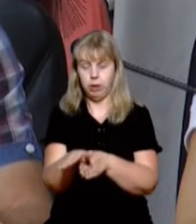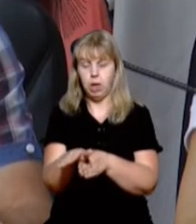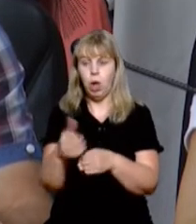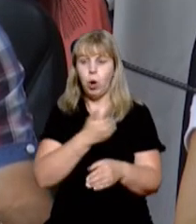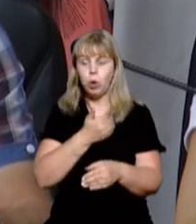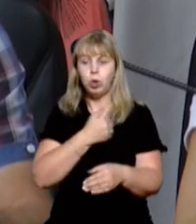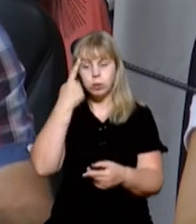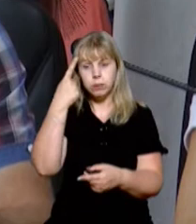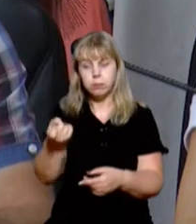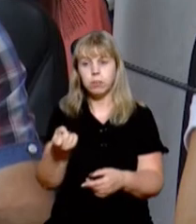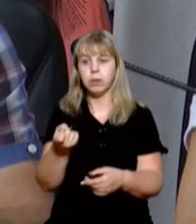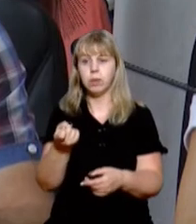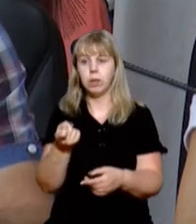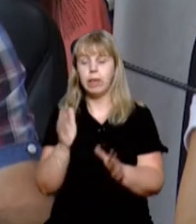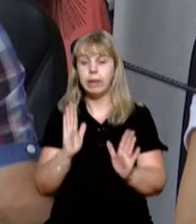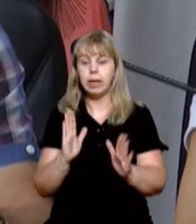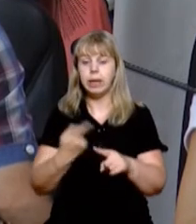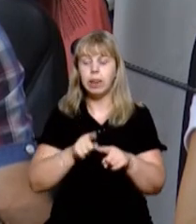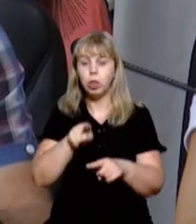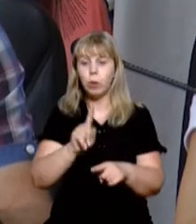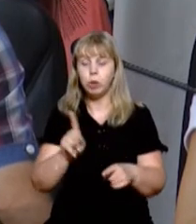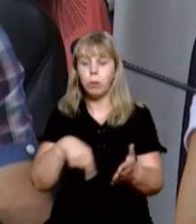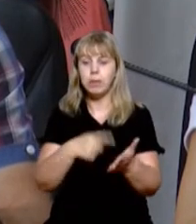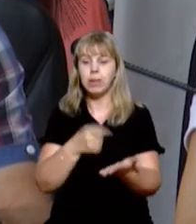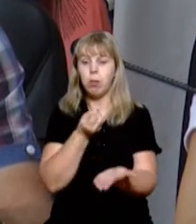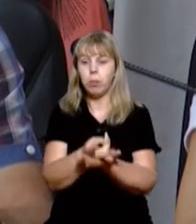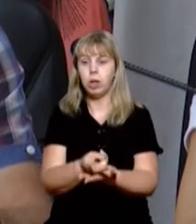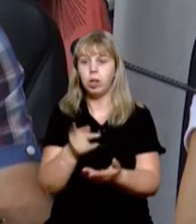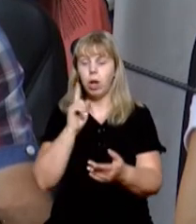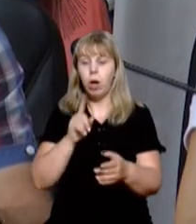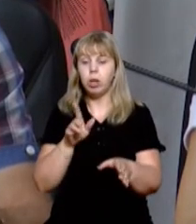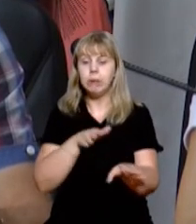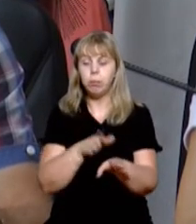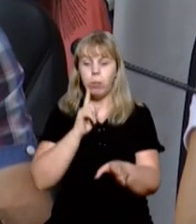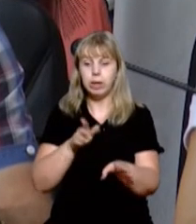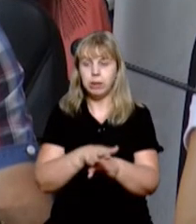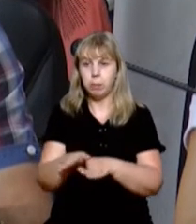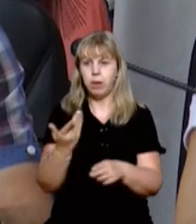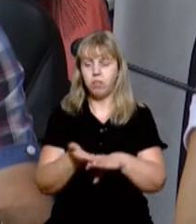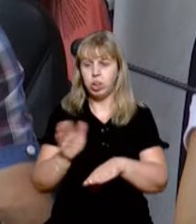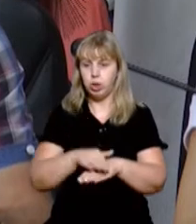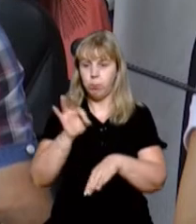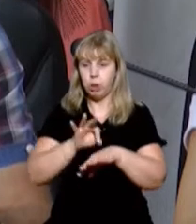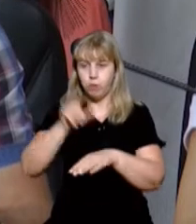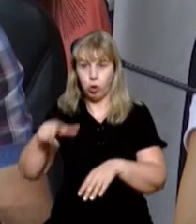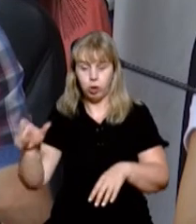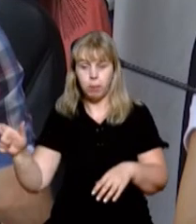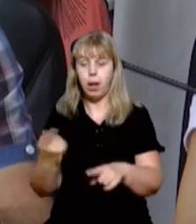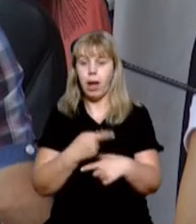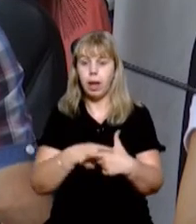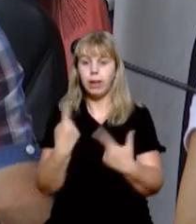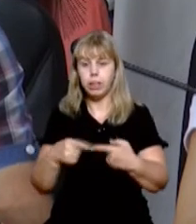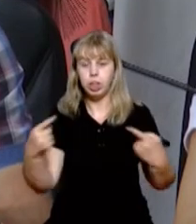Хочу наголосити не тільки на тому, що міська лікарня досить заповнена, в тому числі важкими хворими, але